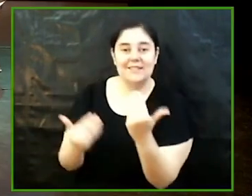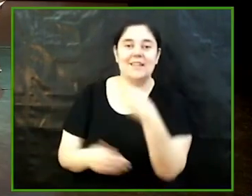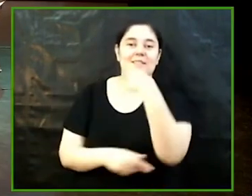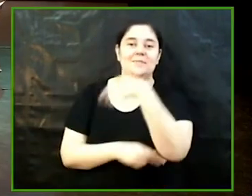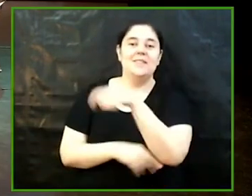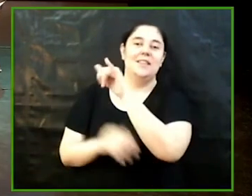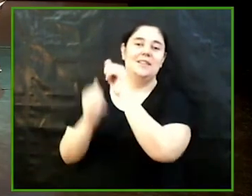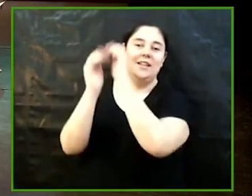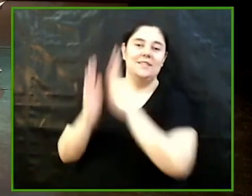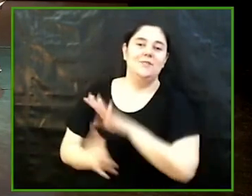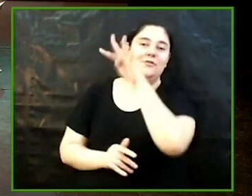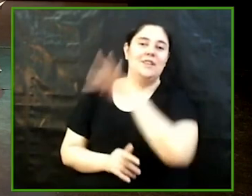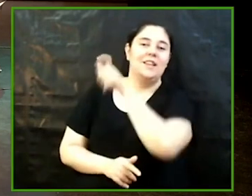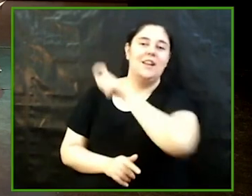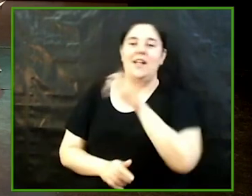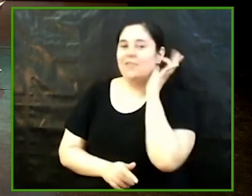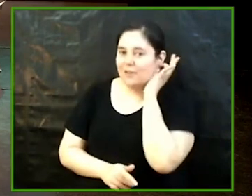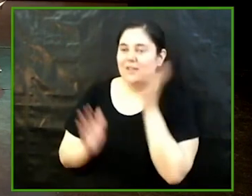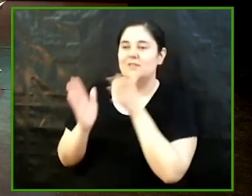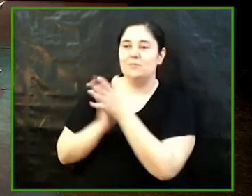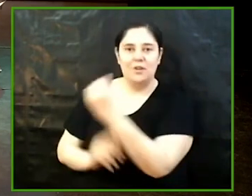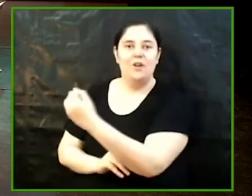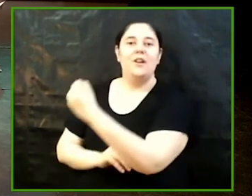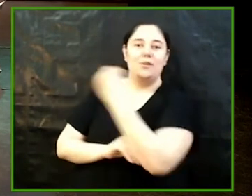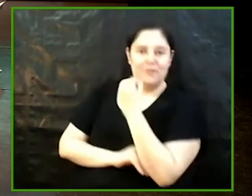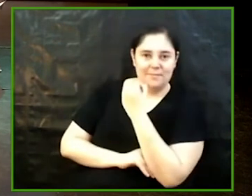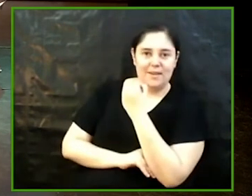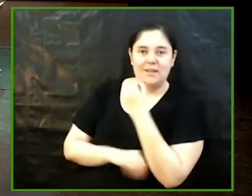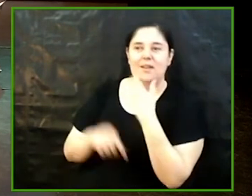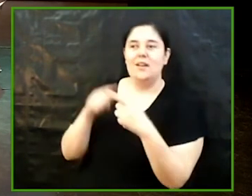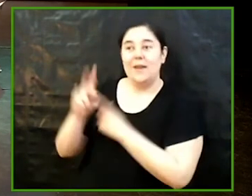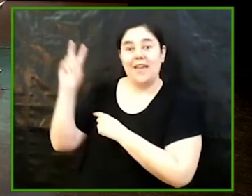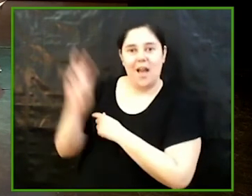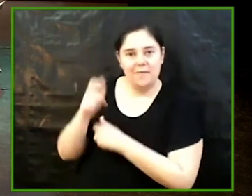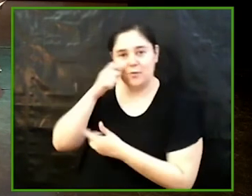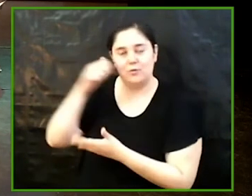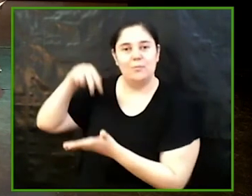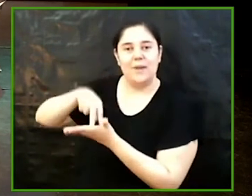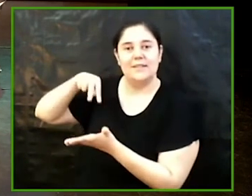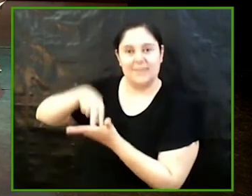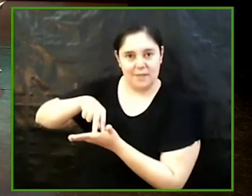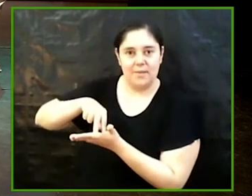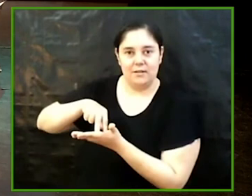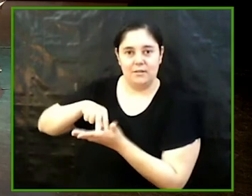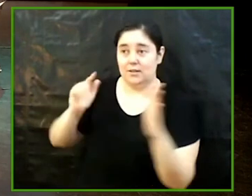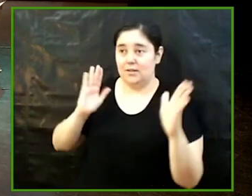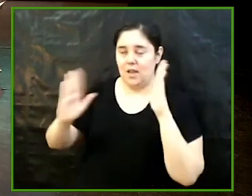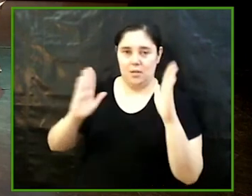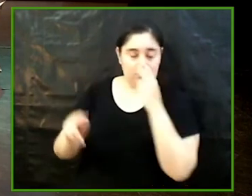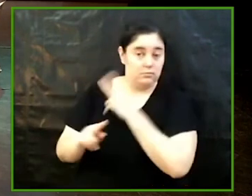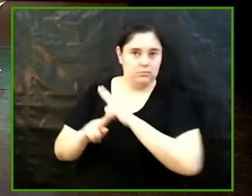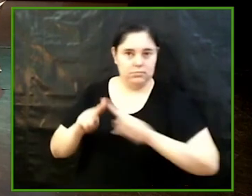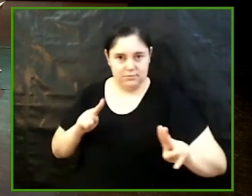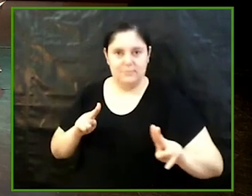'Institut Català de les Dones pel seu recolzament per estar aquí presencialment en aquest temps tan insòlit que estem vivint